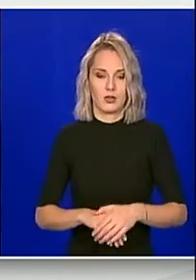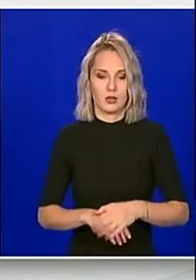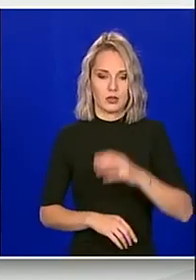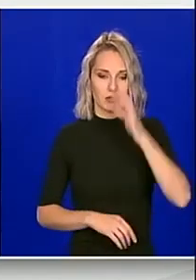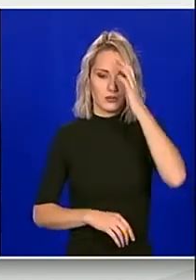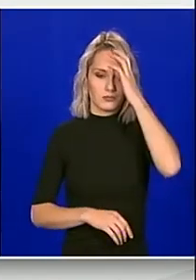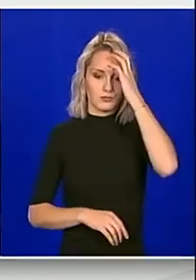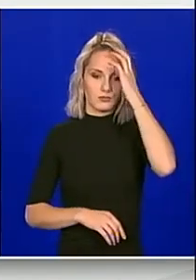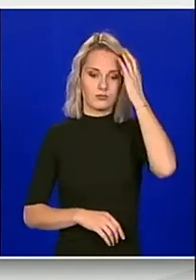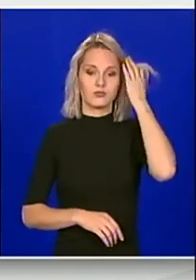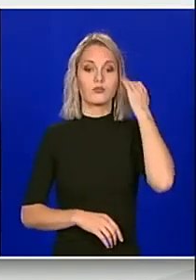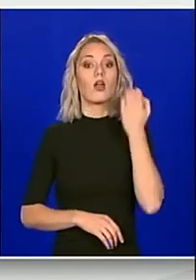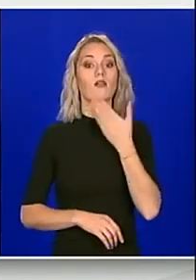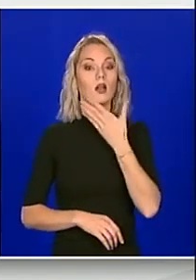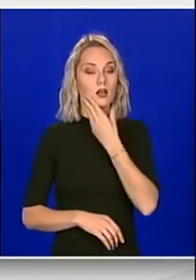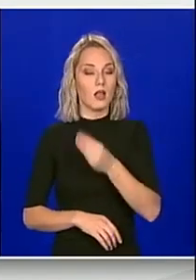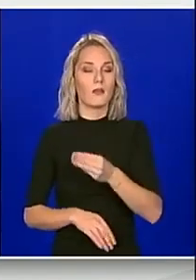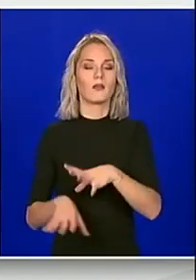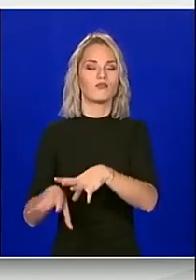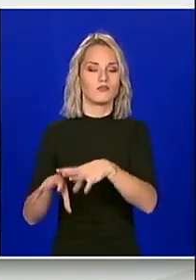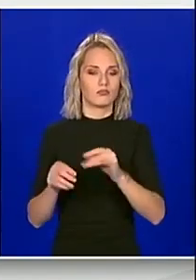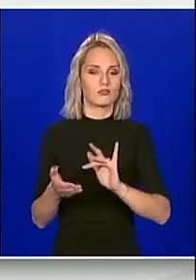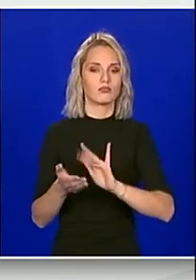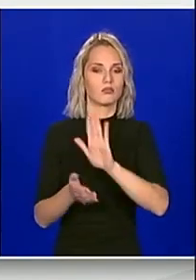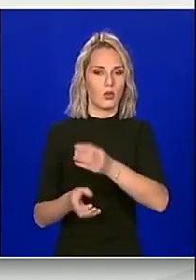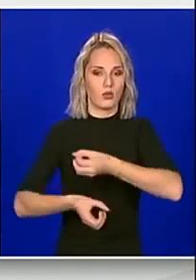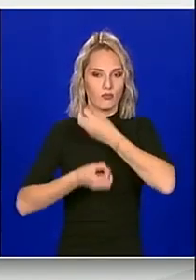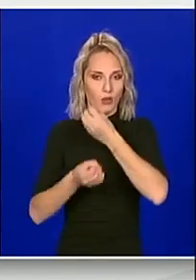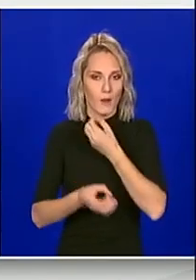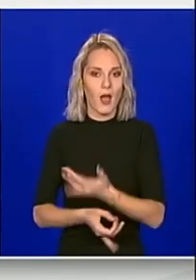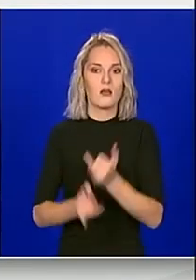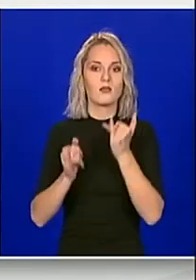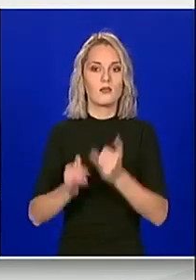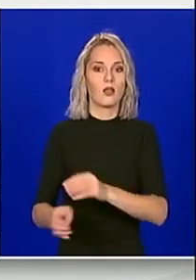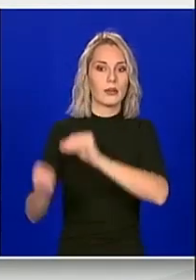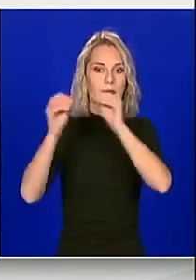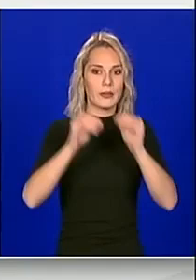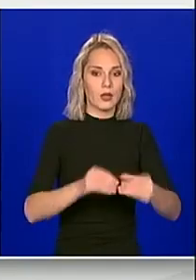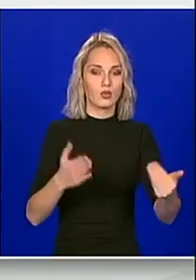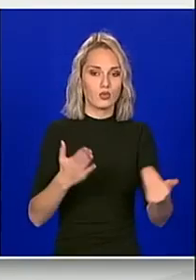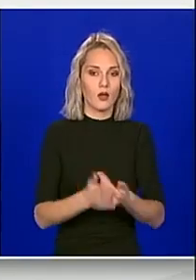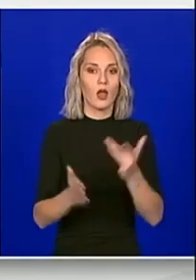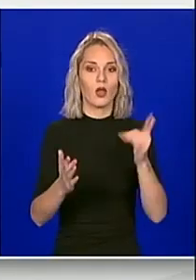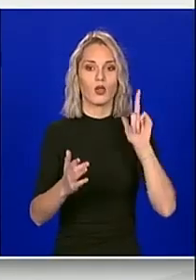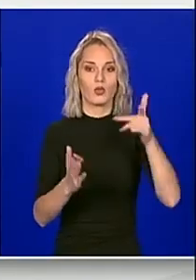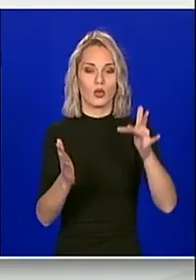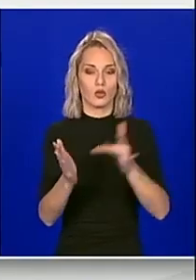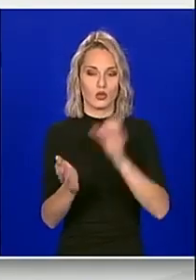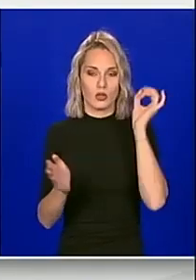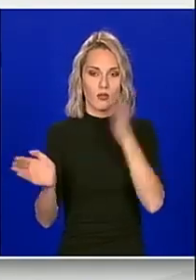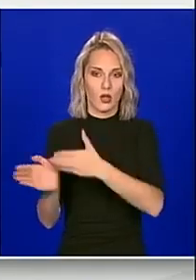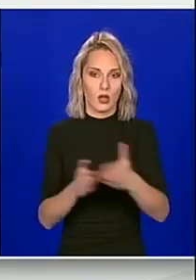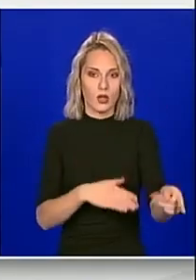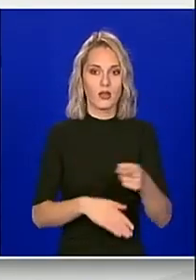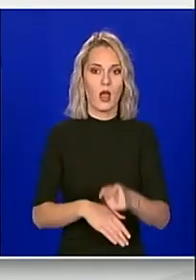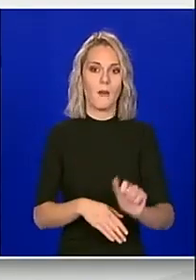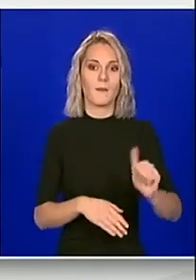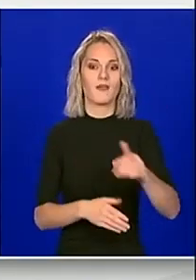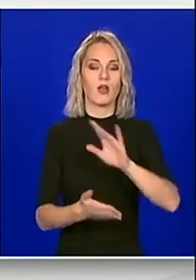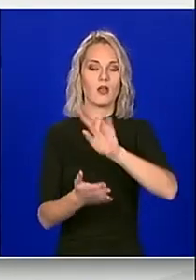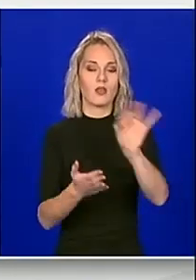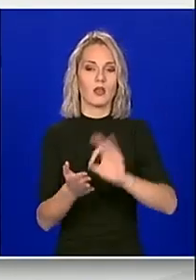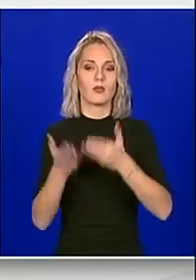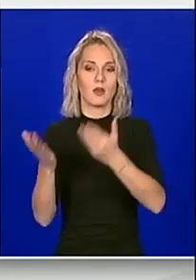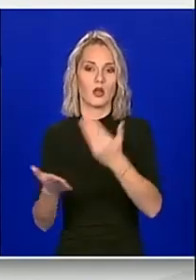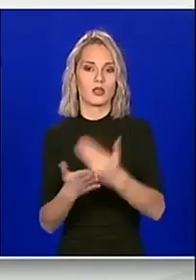Hvala vam lijepa. Primili smo na znanja u ovu informaciju. Sada prelazimo na druge točke dnevnog reda, najprije nacjed